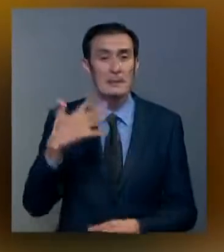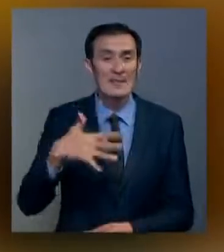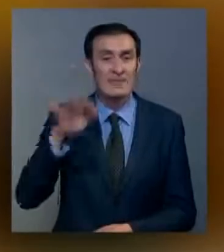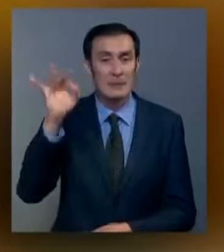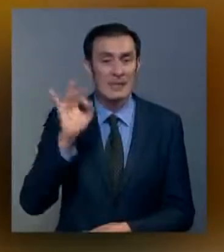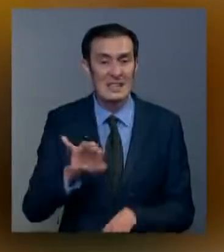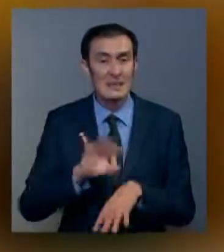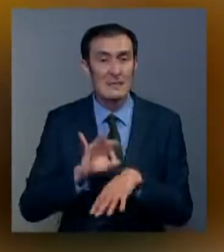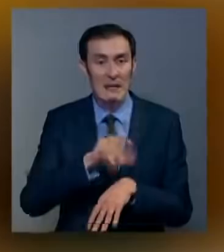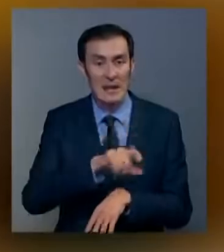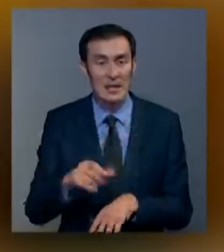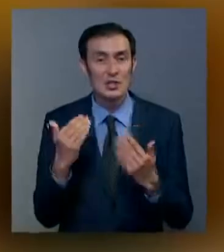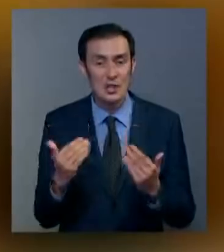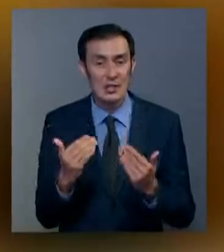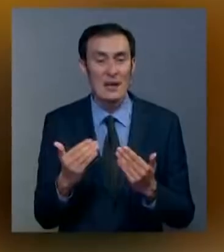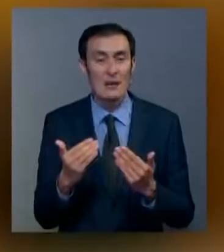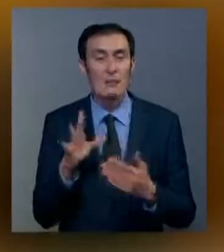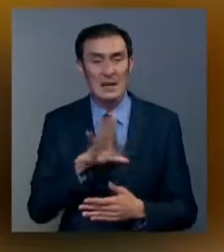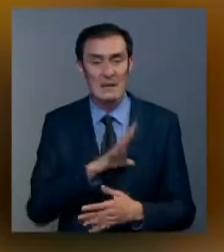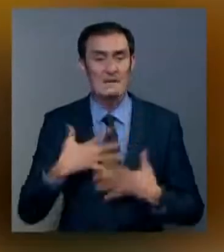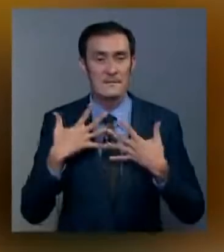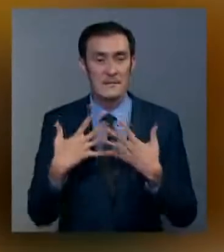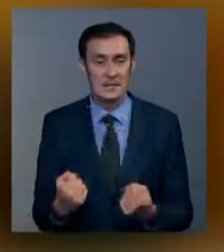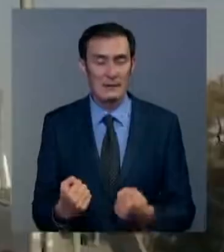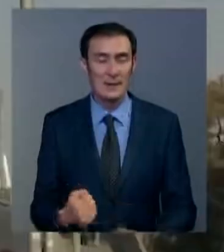инфицированных людей сейчас выздоровели.